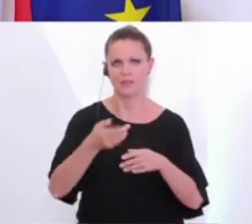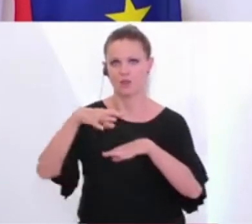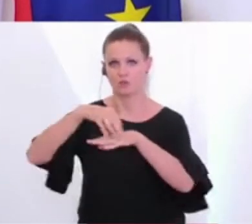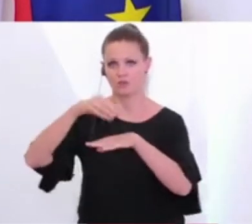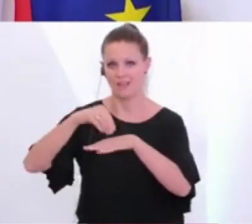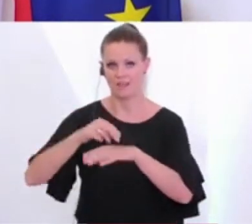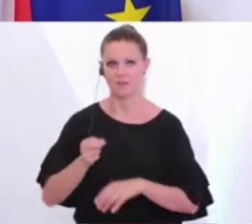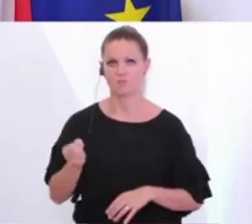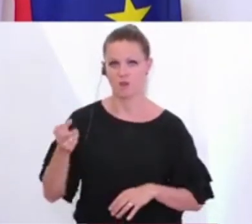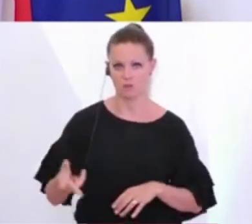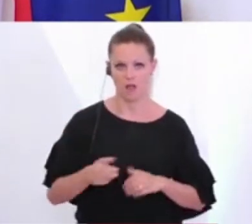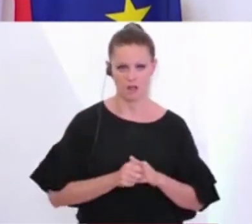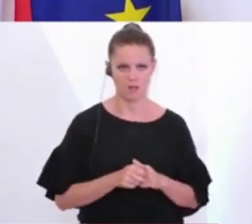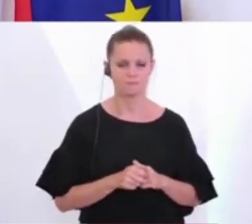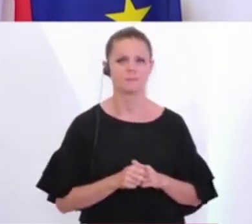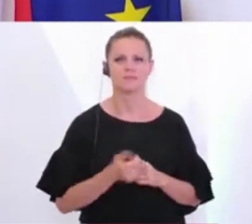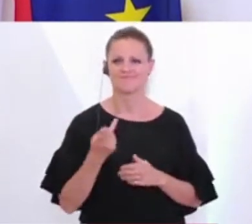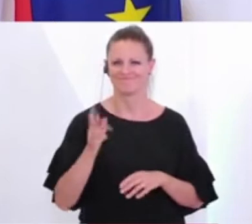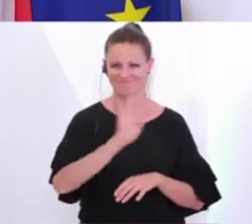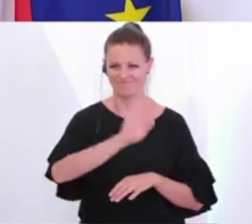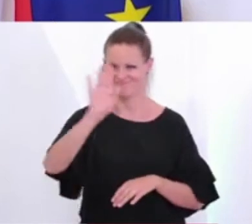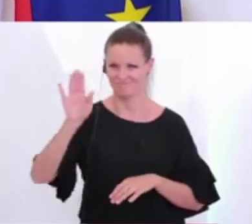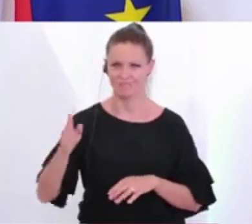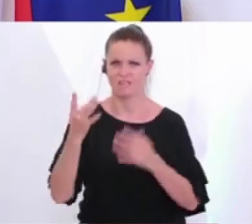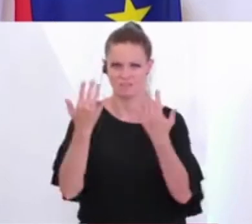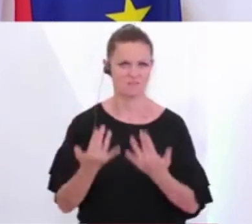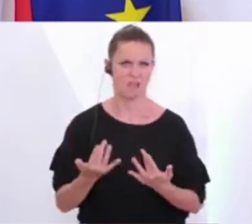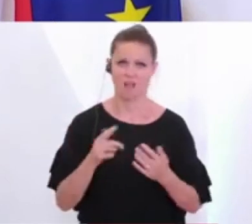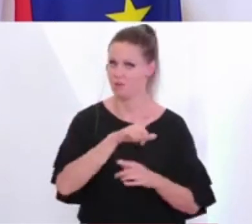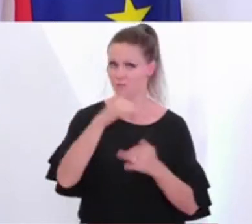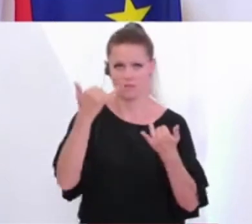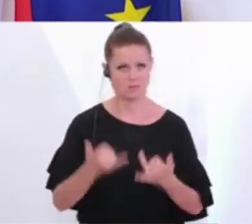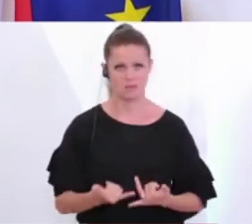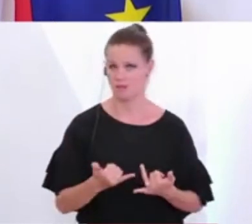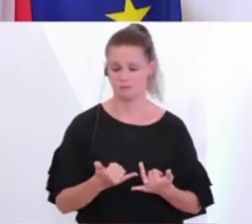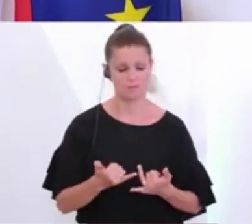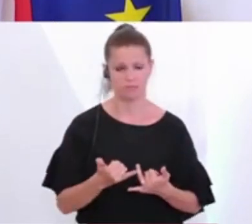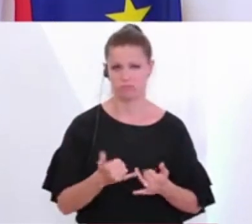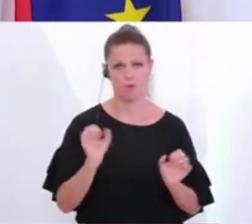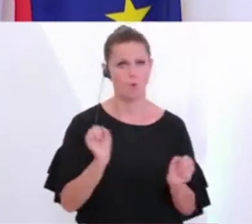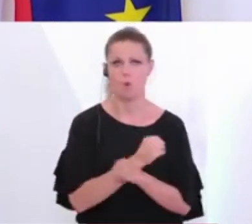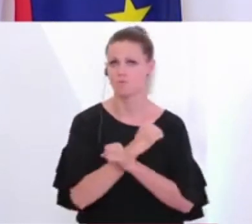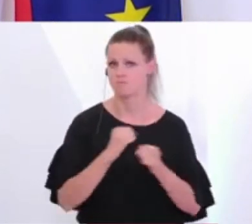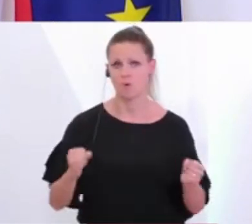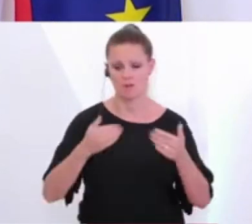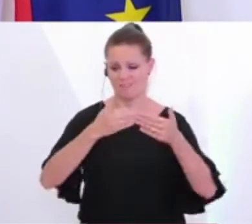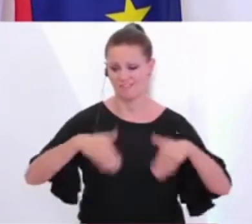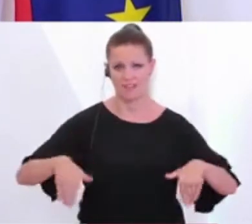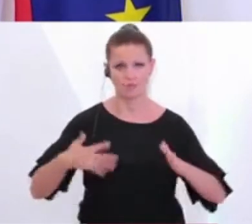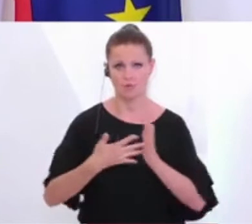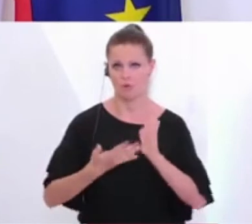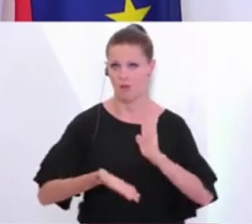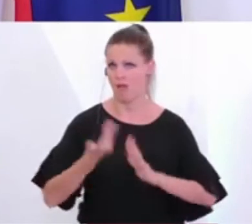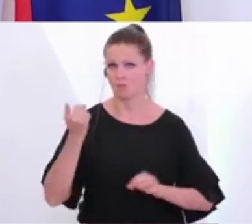Schweden und Portugal. Die Zahlen, die wir aus diesen Staaten bekommen, lassen es weiterhin nicht zu, dass wir hier die Grenzkontrollen